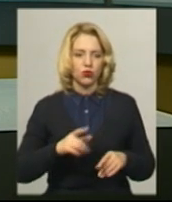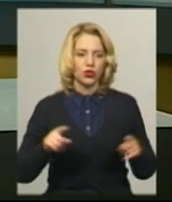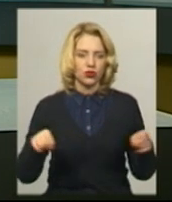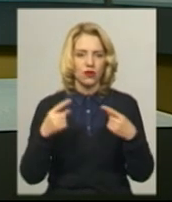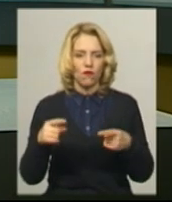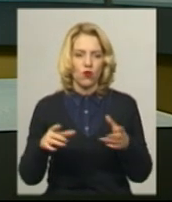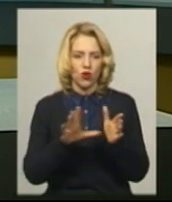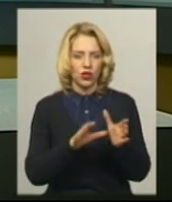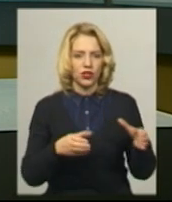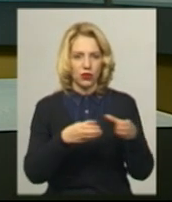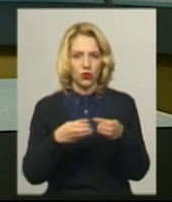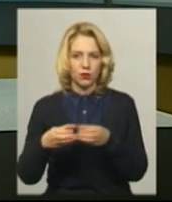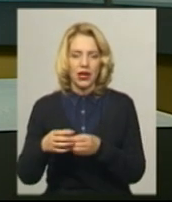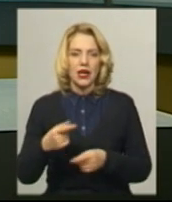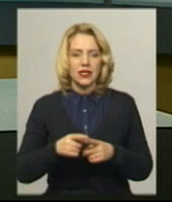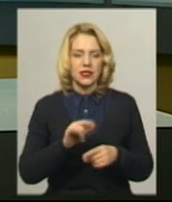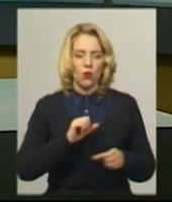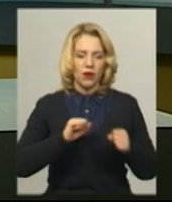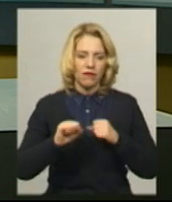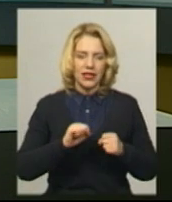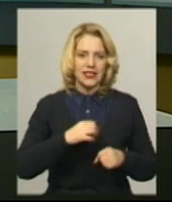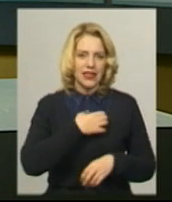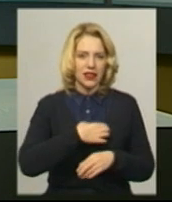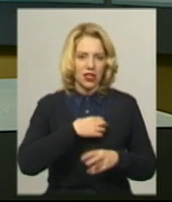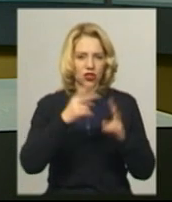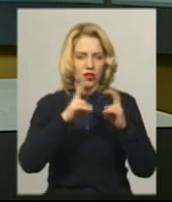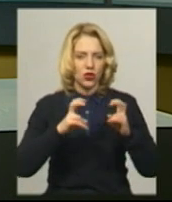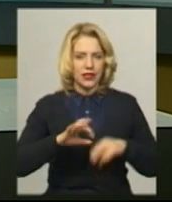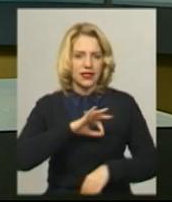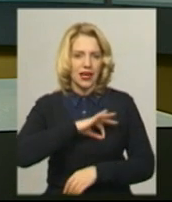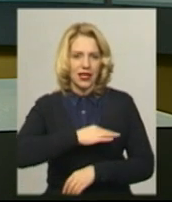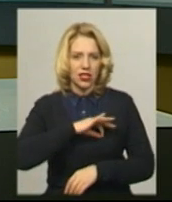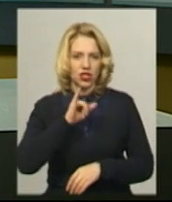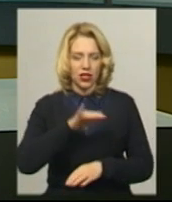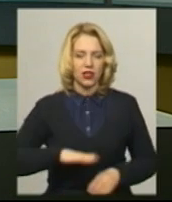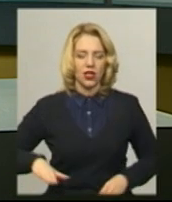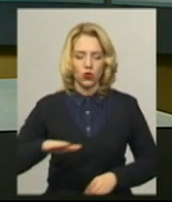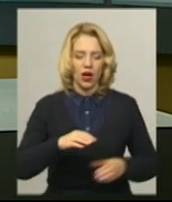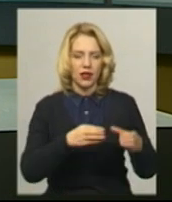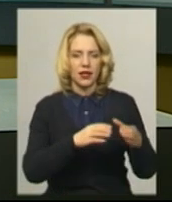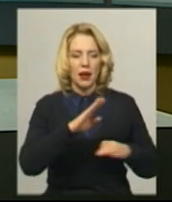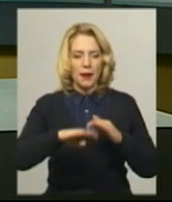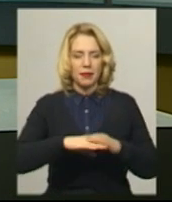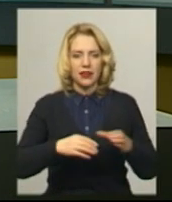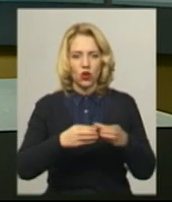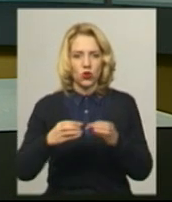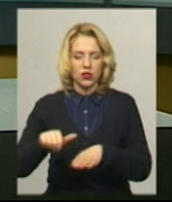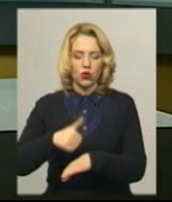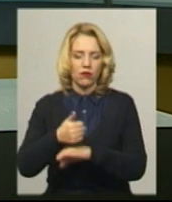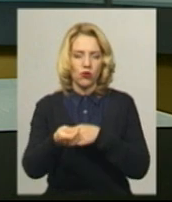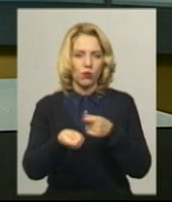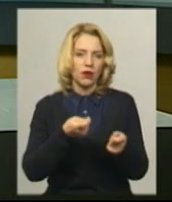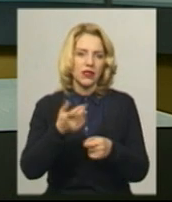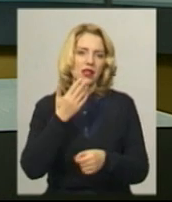управління стратегічних розслідувань, слідчих та представників обласного апарату і територіальних підрозділів головного управління Нацполіції в